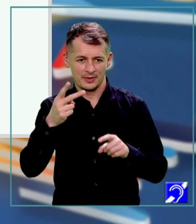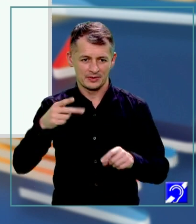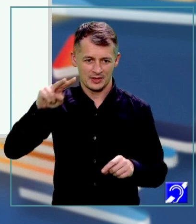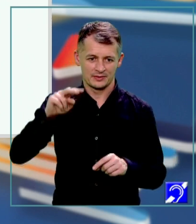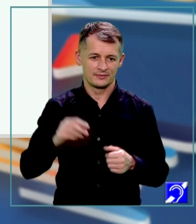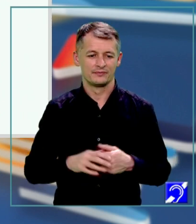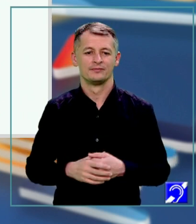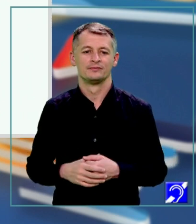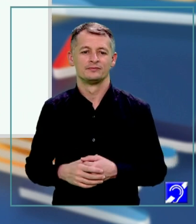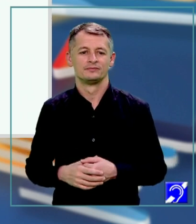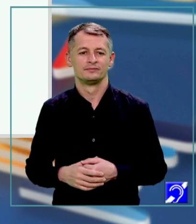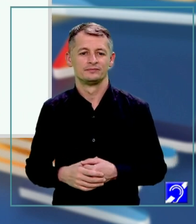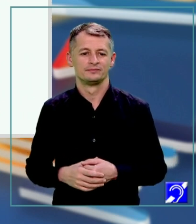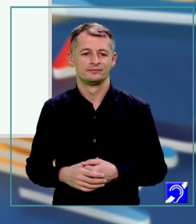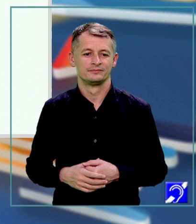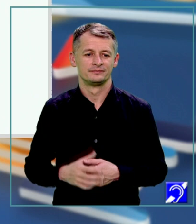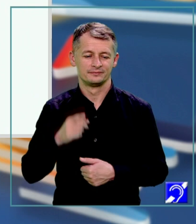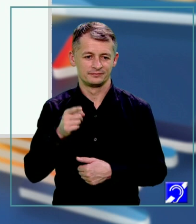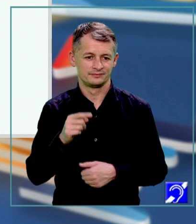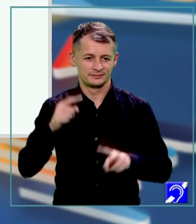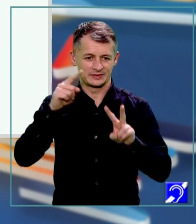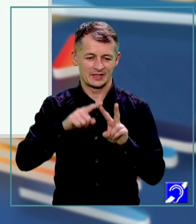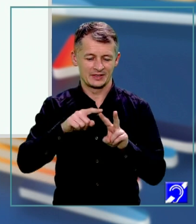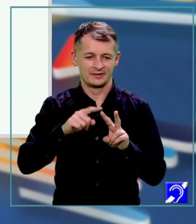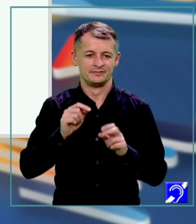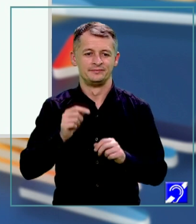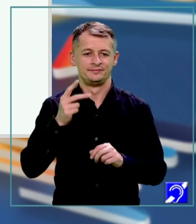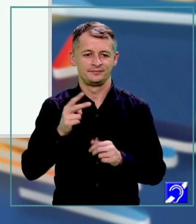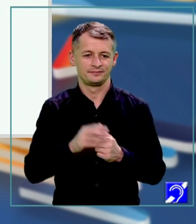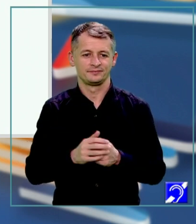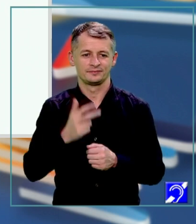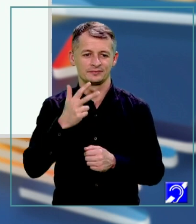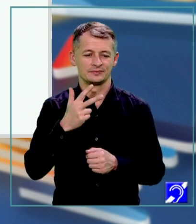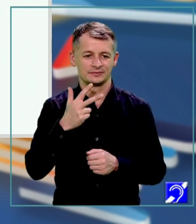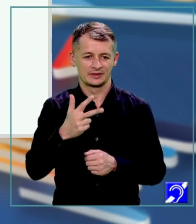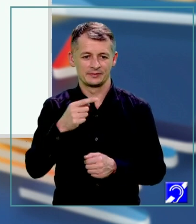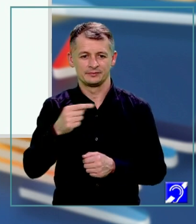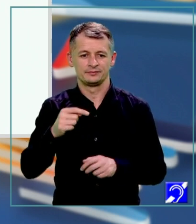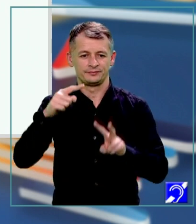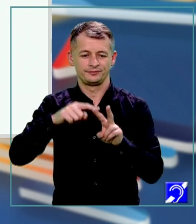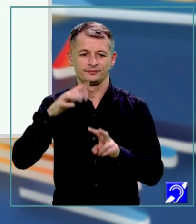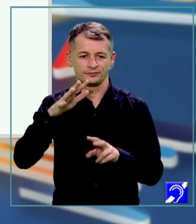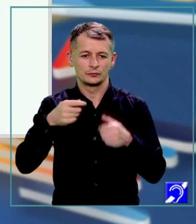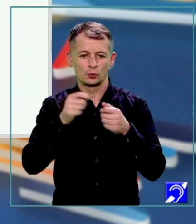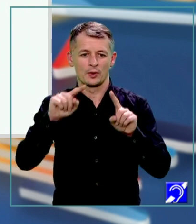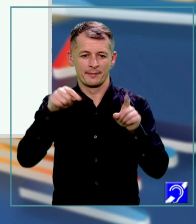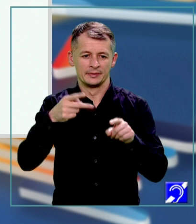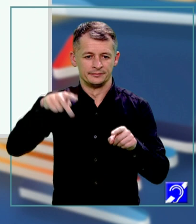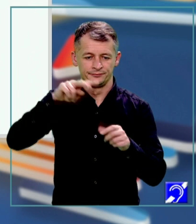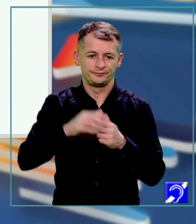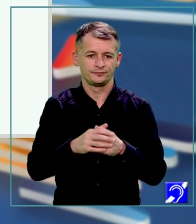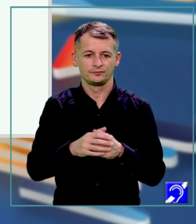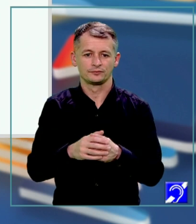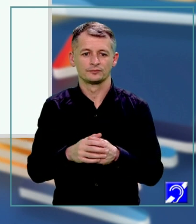A pătrat fiind acest termen radical din 3 minus radical din 5 totul la pătrat. 2